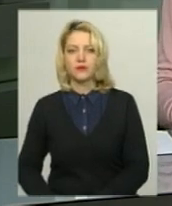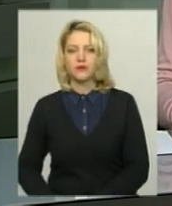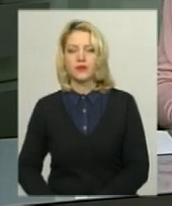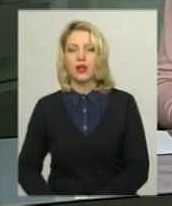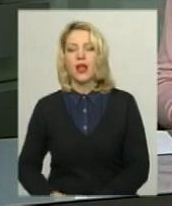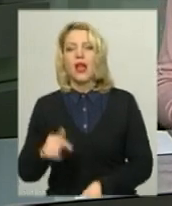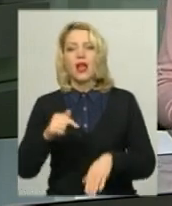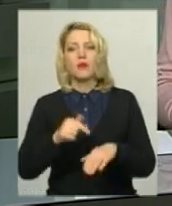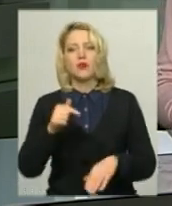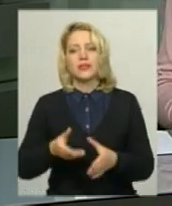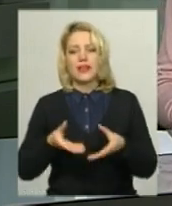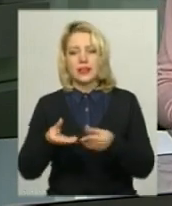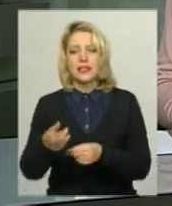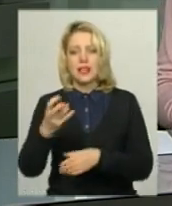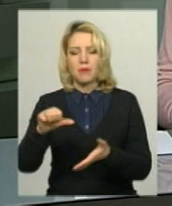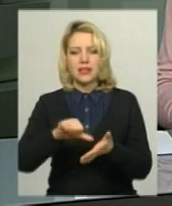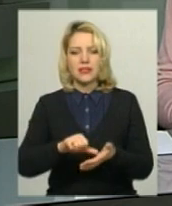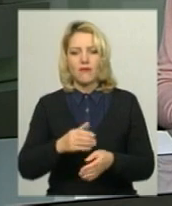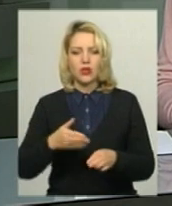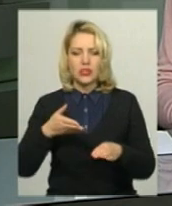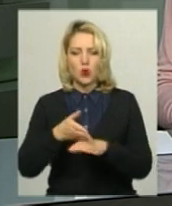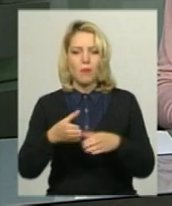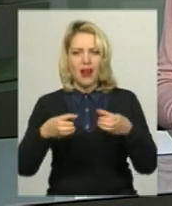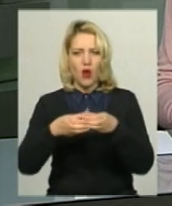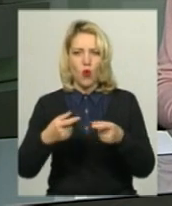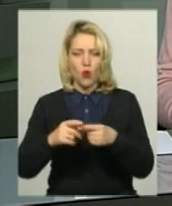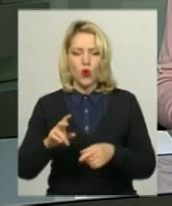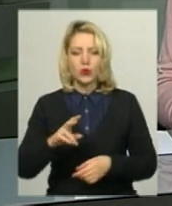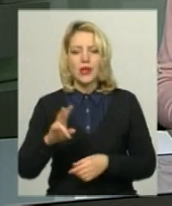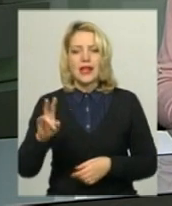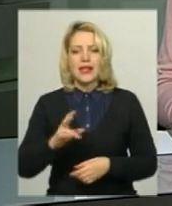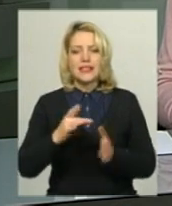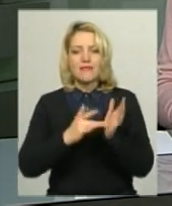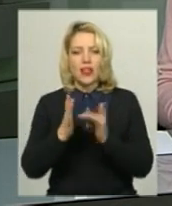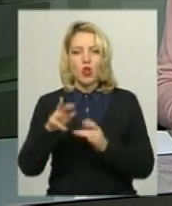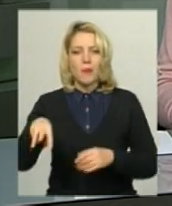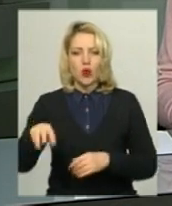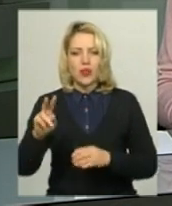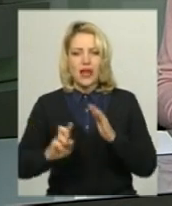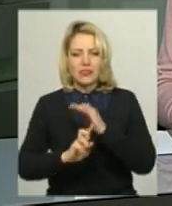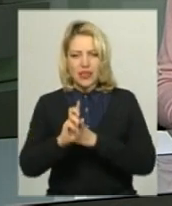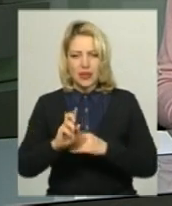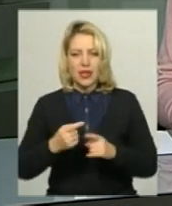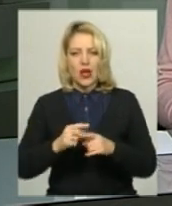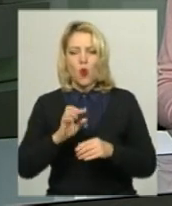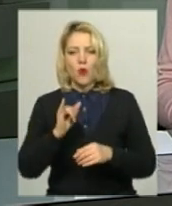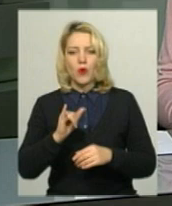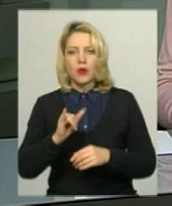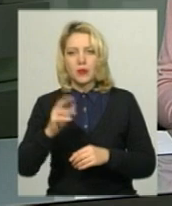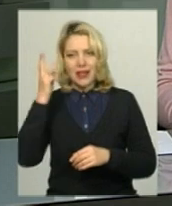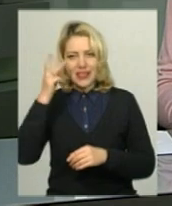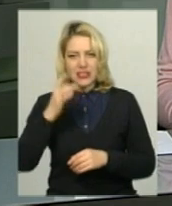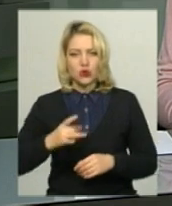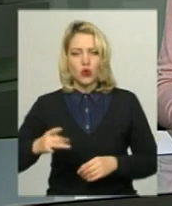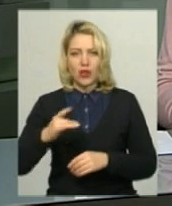Емоційного тиску на представницю приходу Доброгорської свято-миколаївської церкви, благочинний храмі Хмельницького району